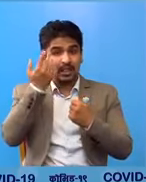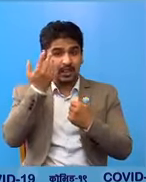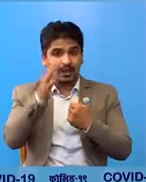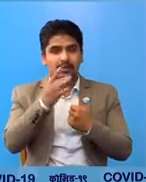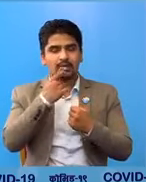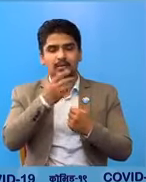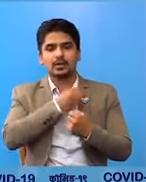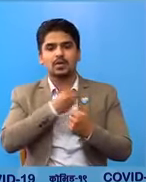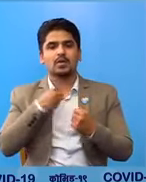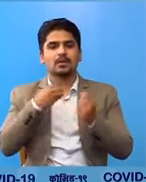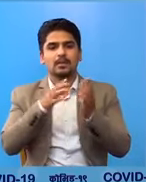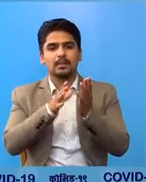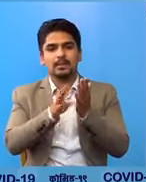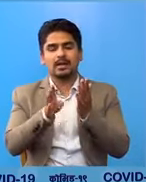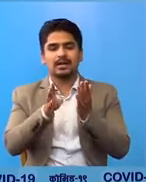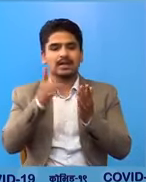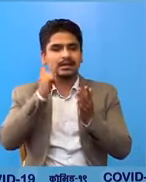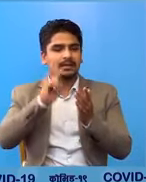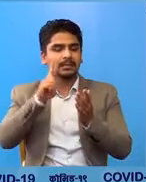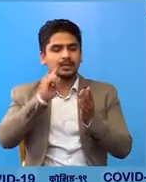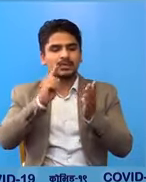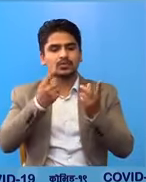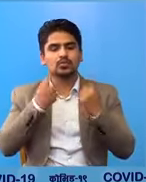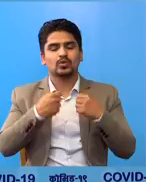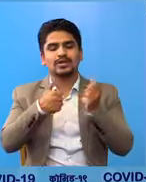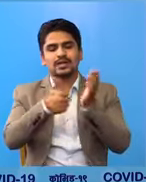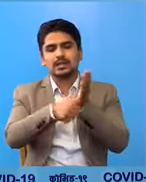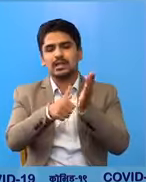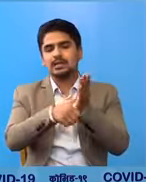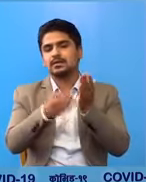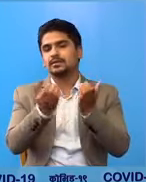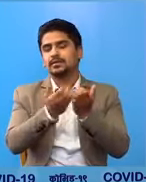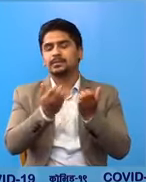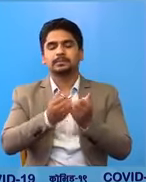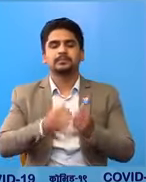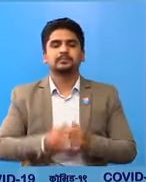चिक्किस्षक बाट नियमी स्वास्थ जात गराउनु परनी